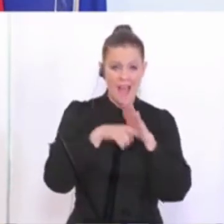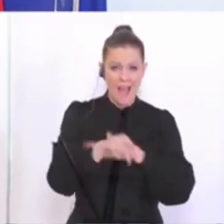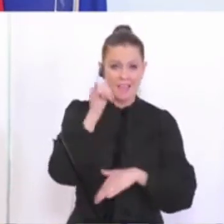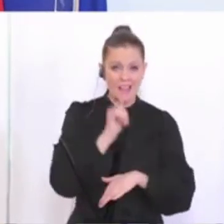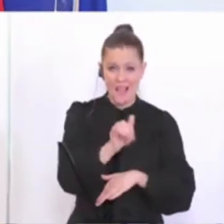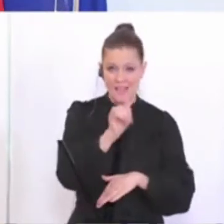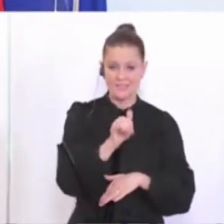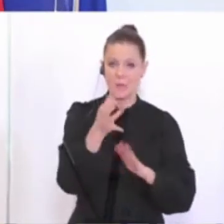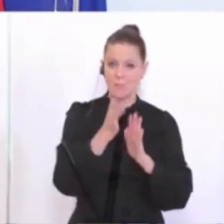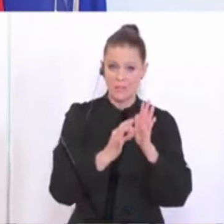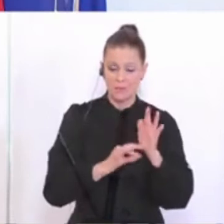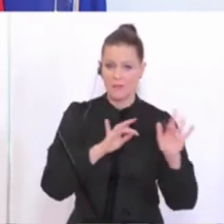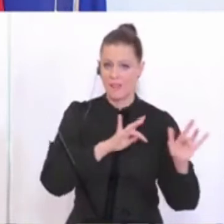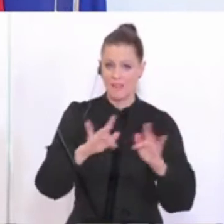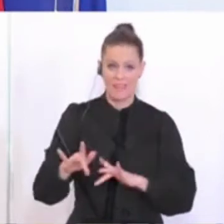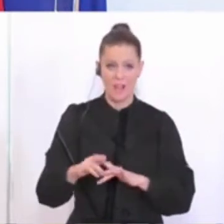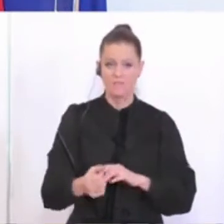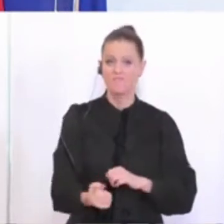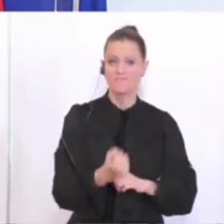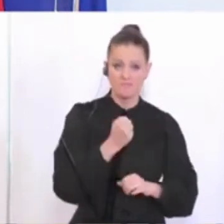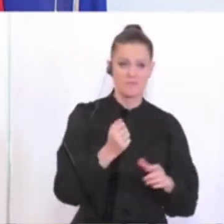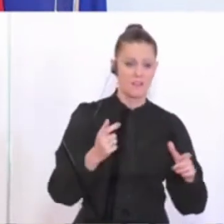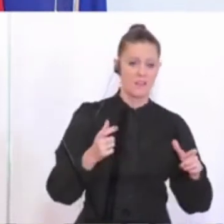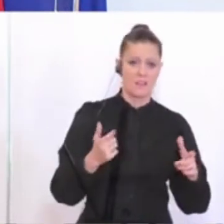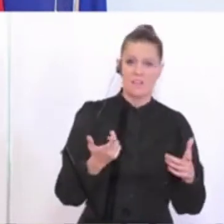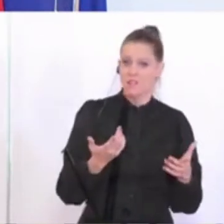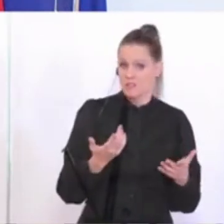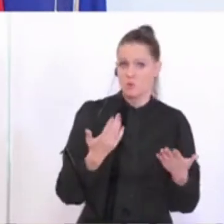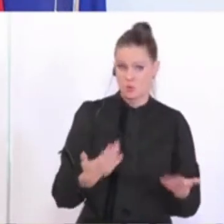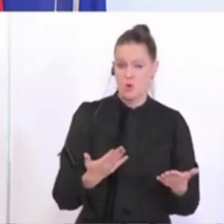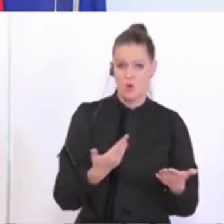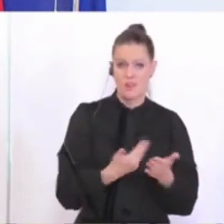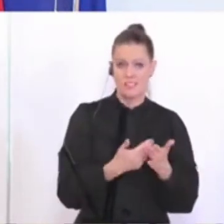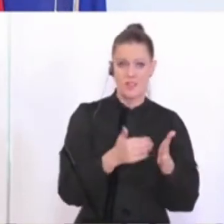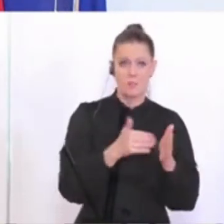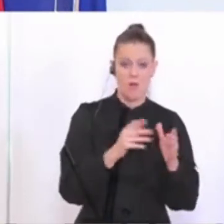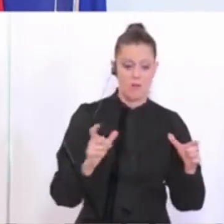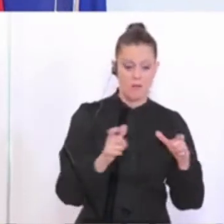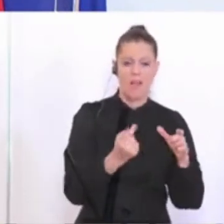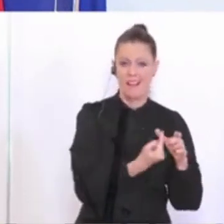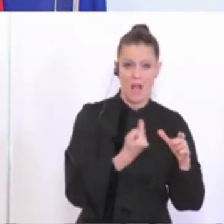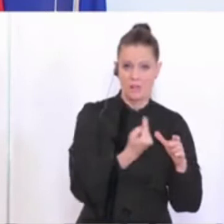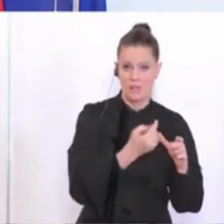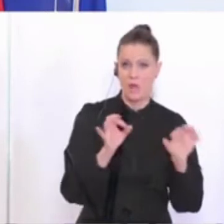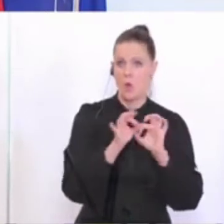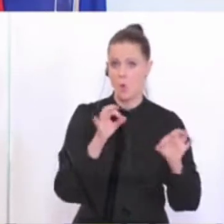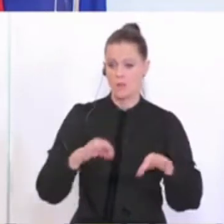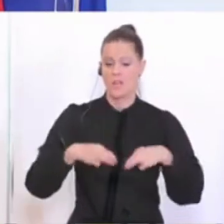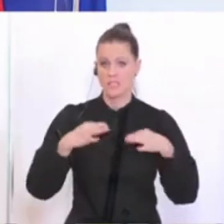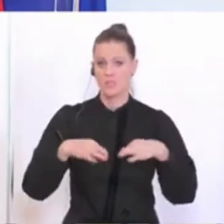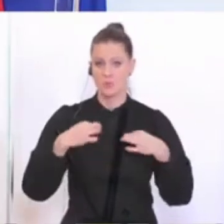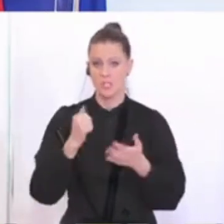Österreich kommt, sofort in die Isolierung gehen oder ein Gesundheitszeugnis vorweisen, das nicht älter ist als vier Tage und einen negativen Coronavirus-Test hat,